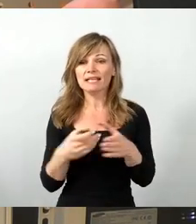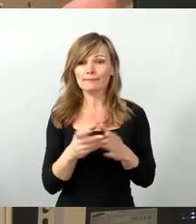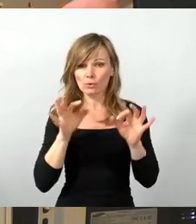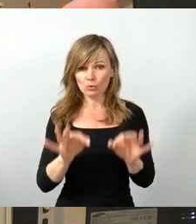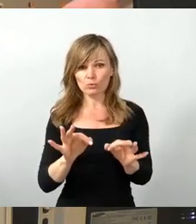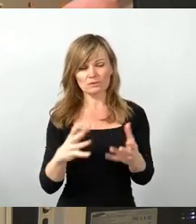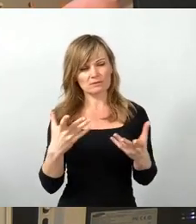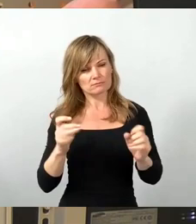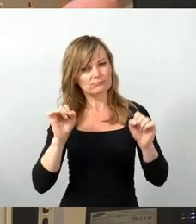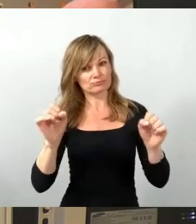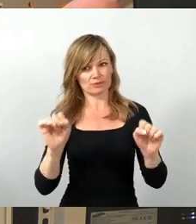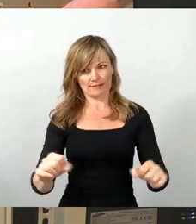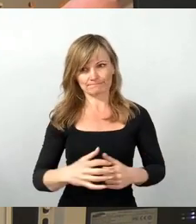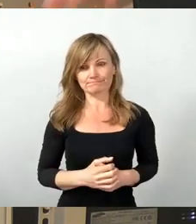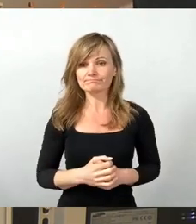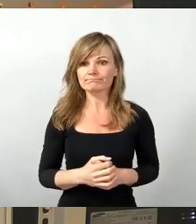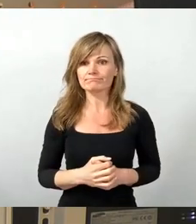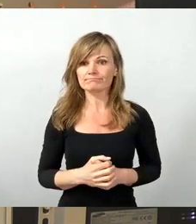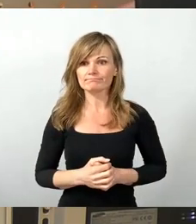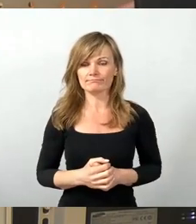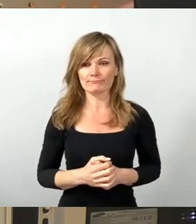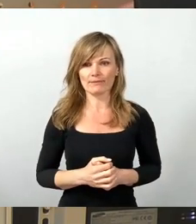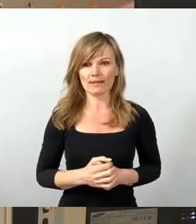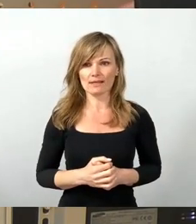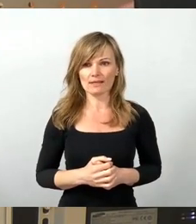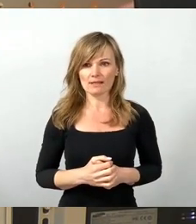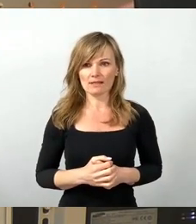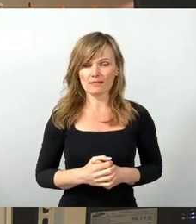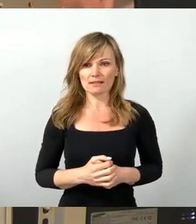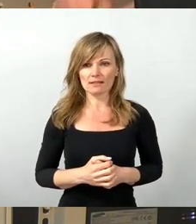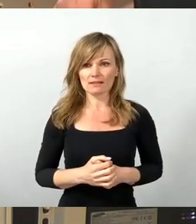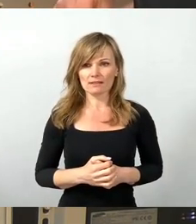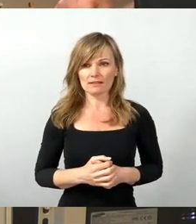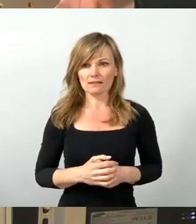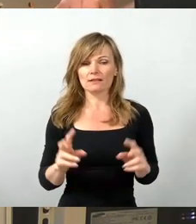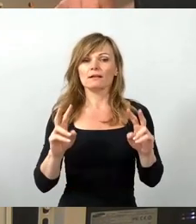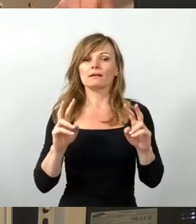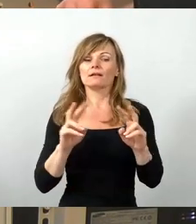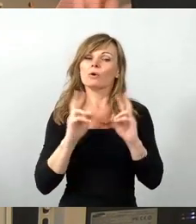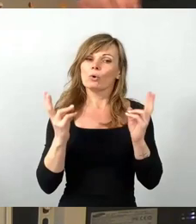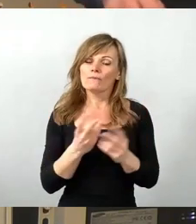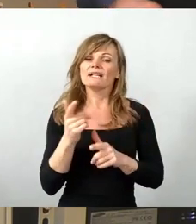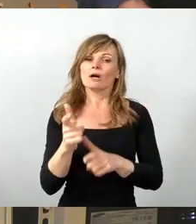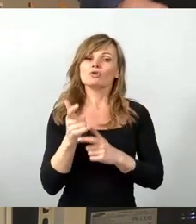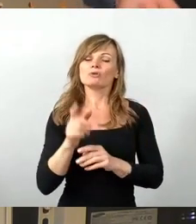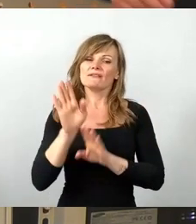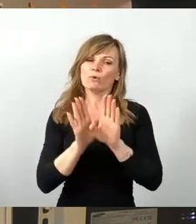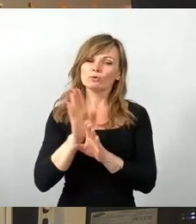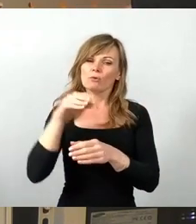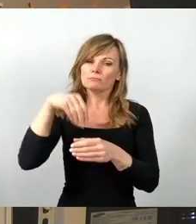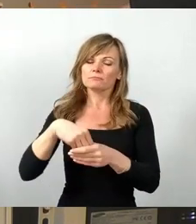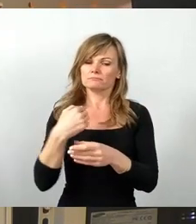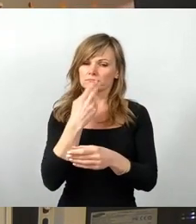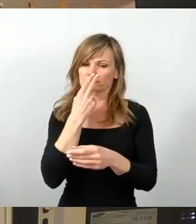Aus unserer Sicht ist das tatsächlich beim Umweltausschussvotum der Fall und dem werden wir hier heute auch gerne